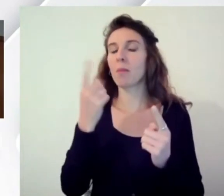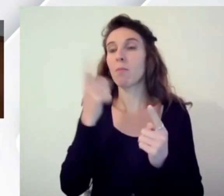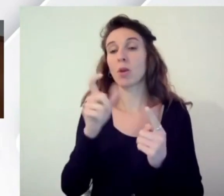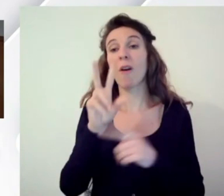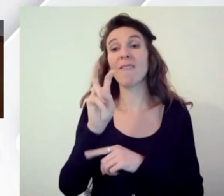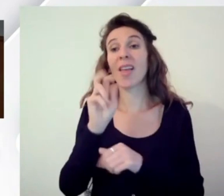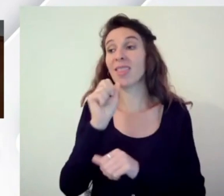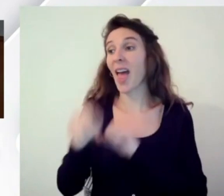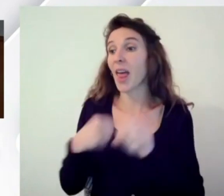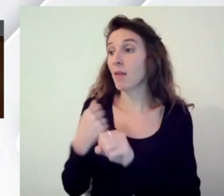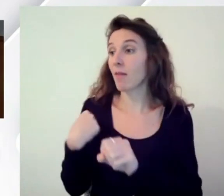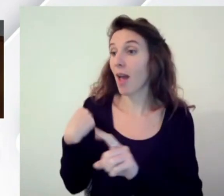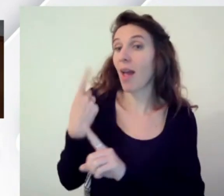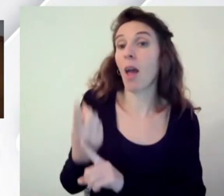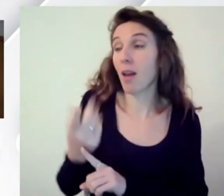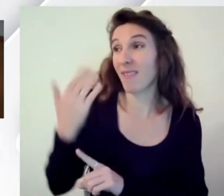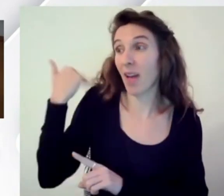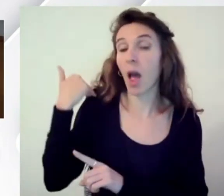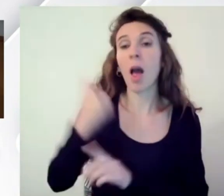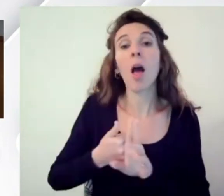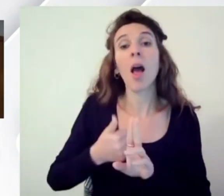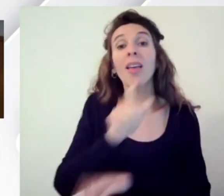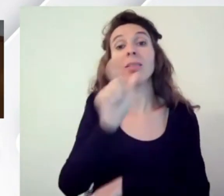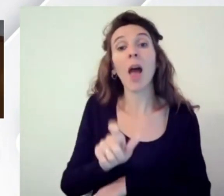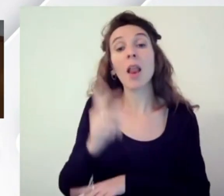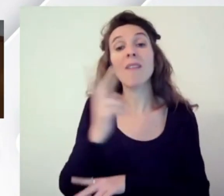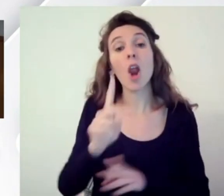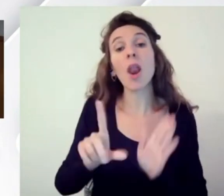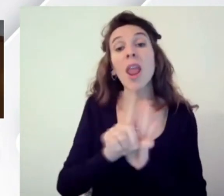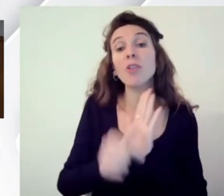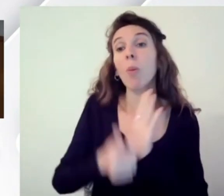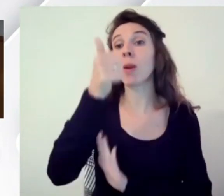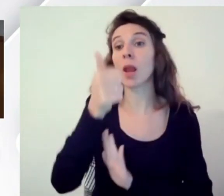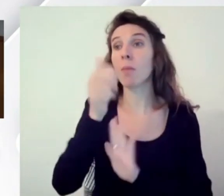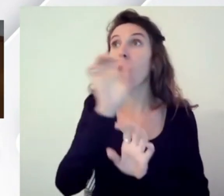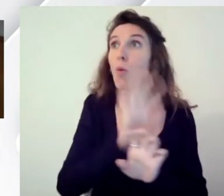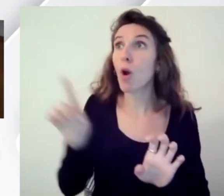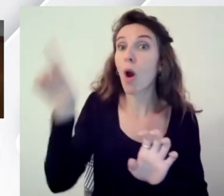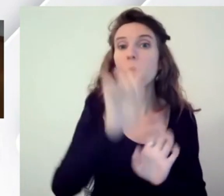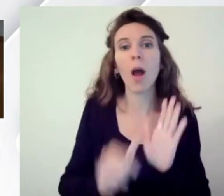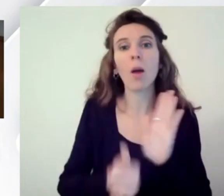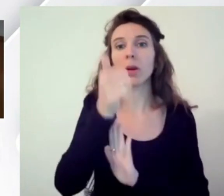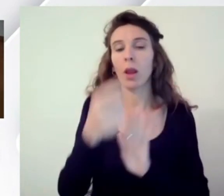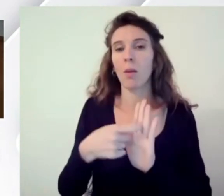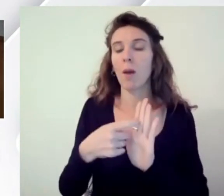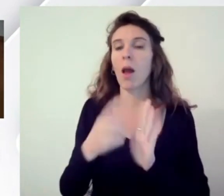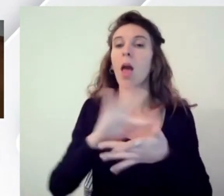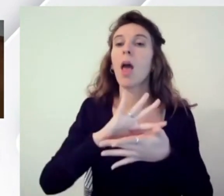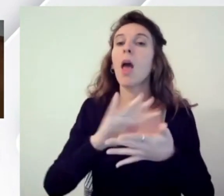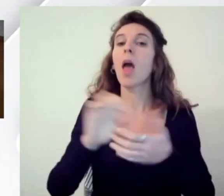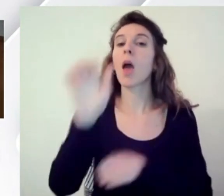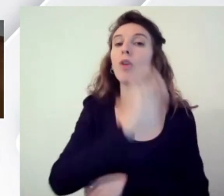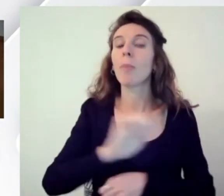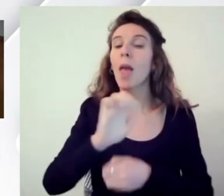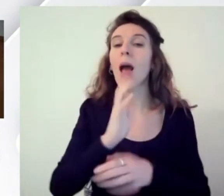siamo stati tra le prime nazioni ad avere una legge e a porsi il problema l'European Accessibility Act era ancora nei sogni del